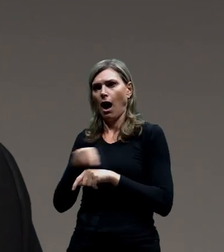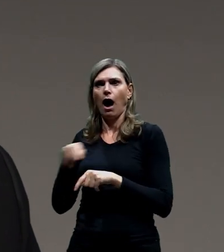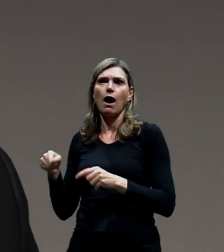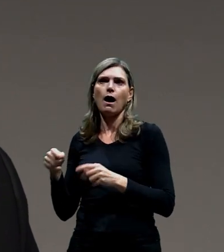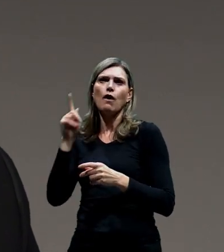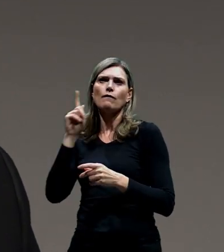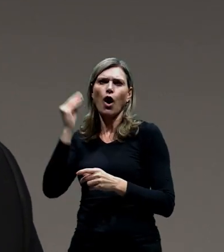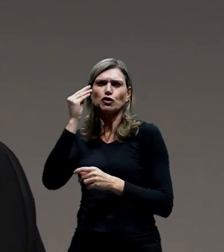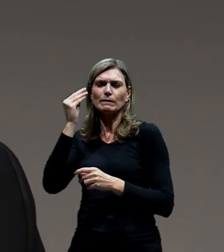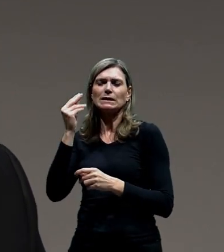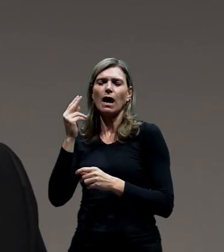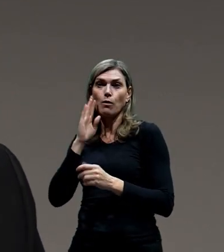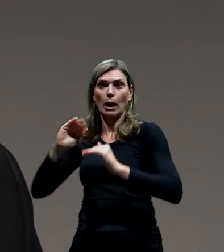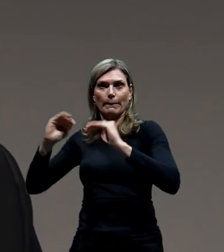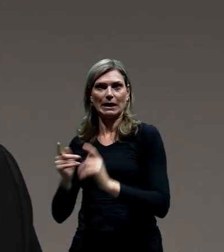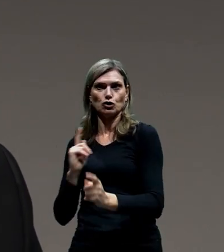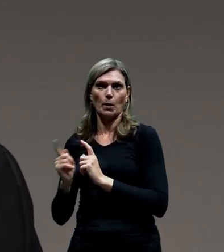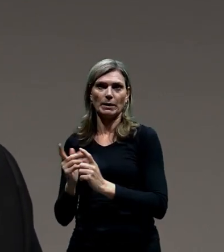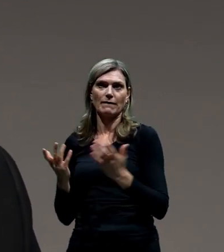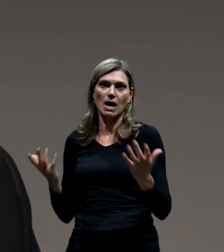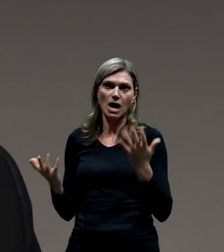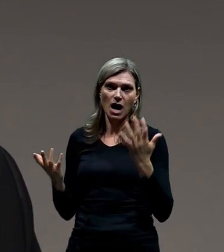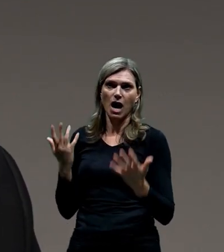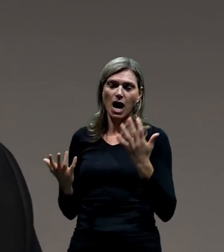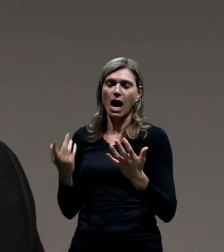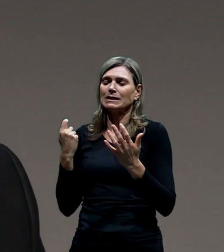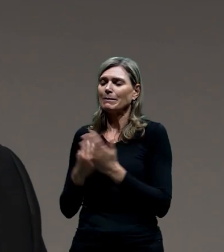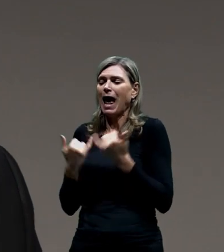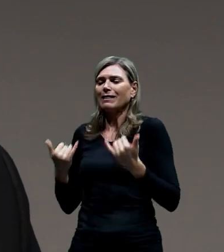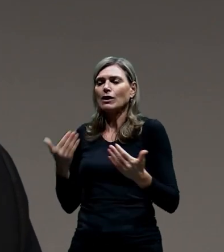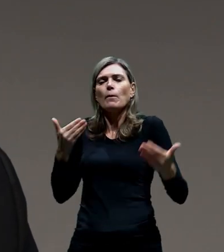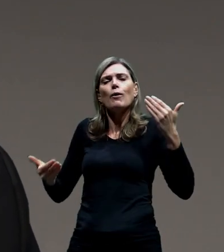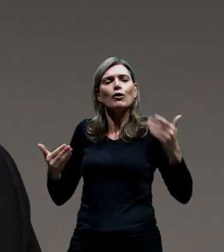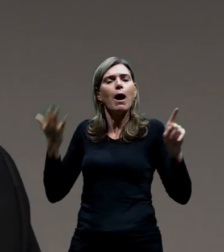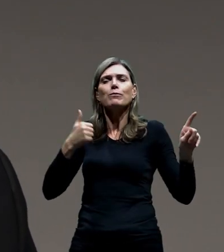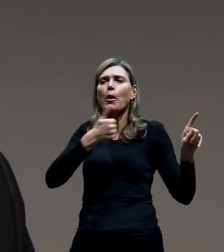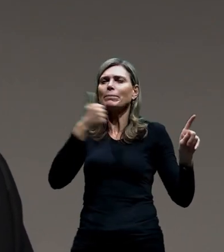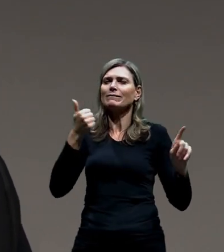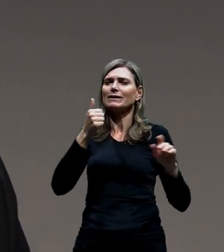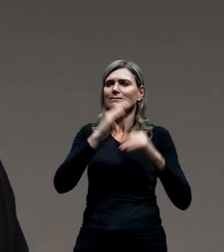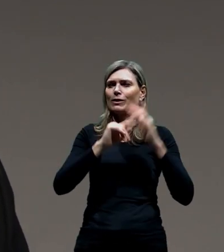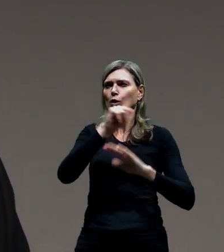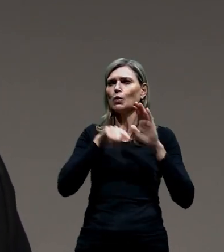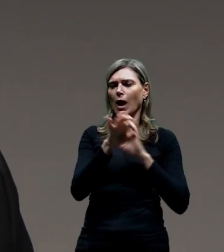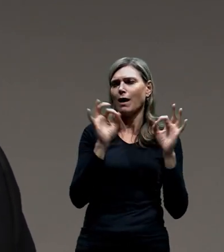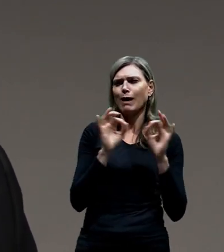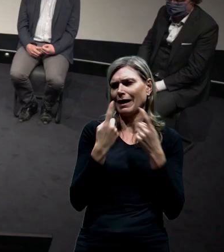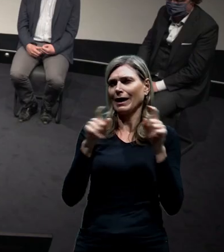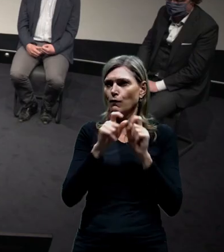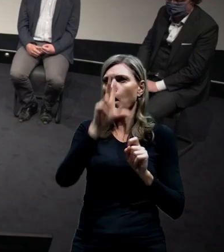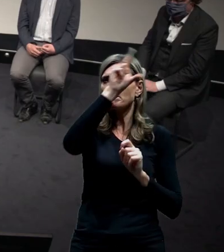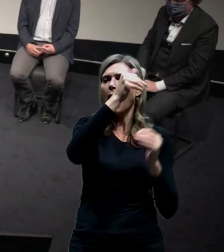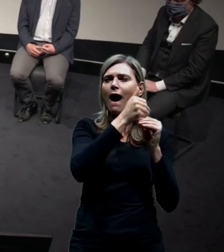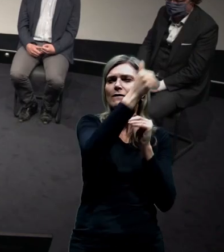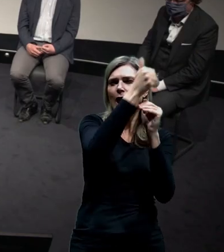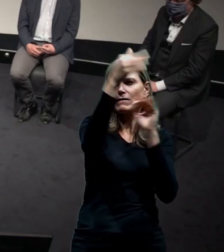ona nám to přenese. Ale ta situace je tady opravdu jiná než u Blanky, která ty radiály všechny křižuje. Já teďka